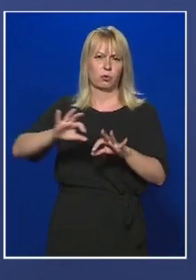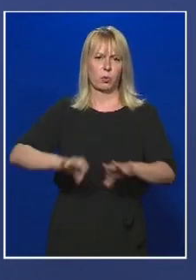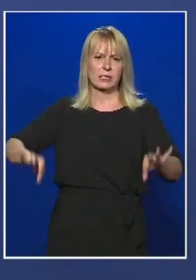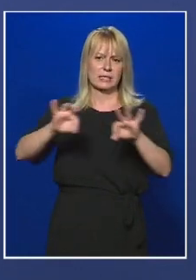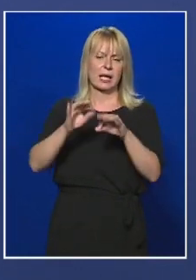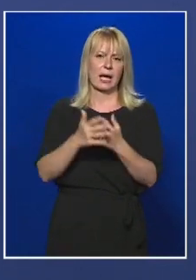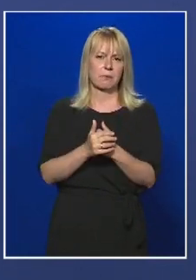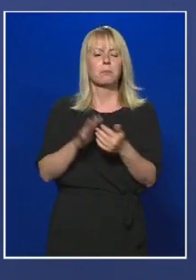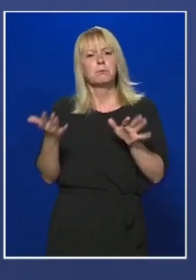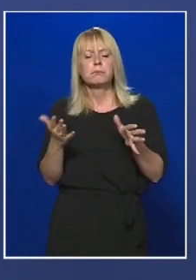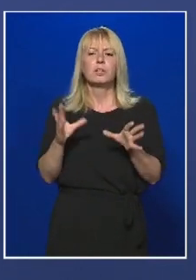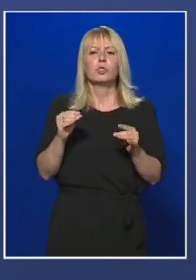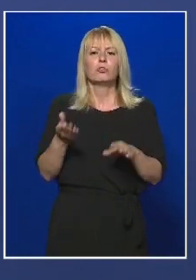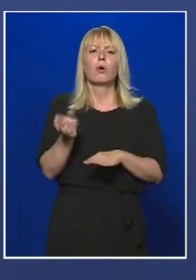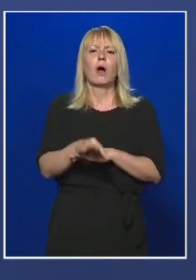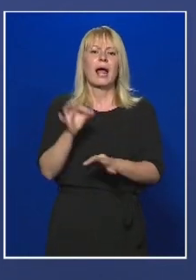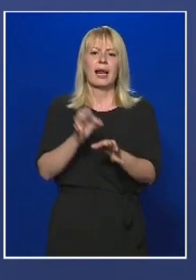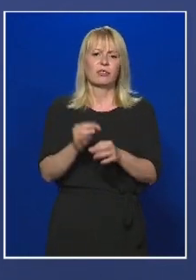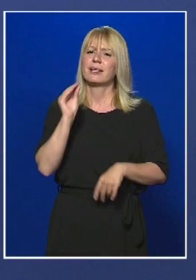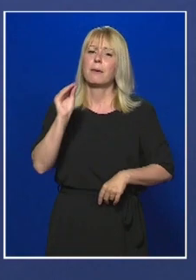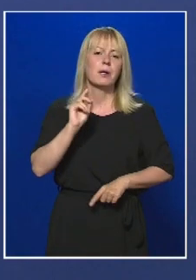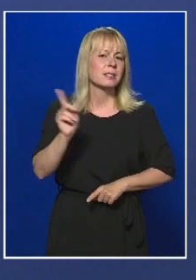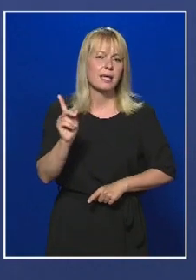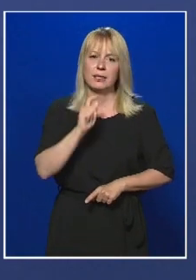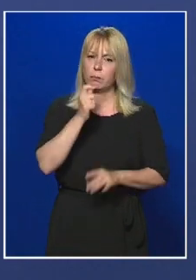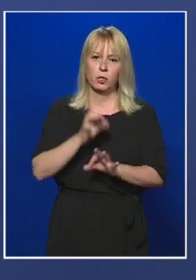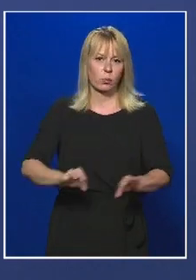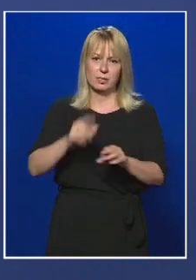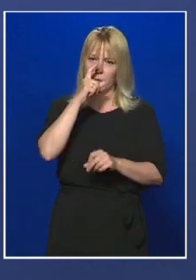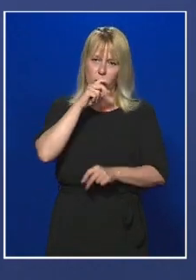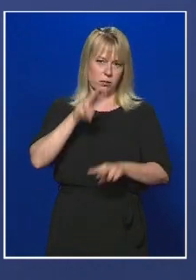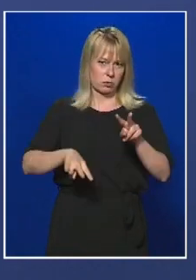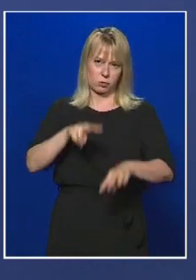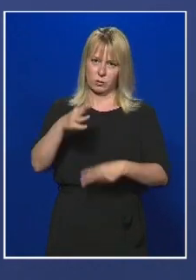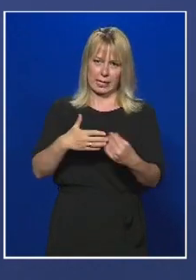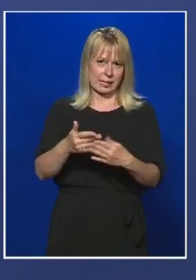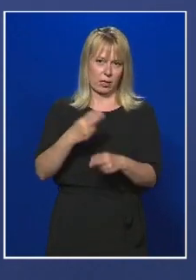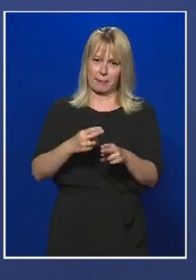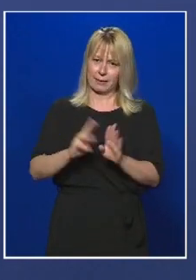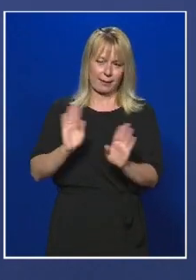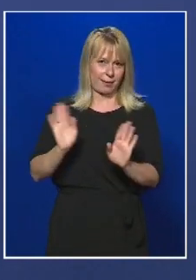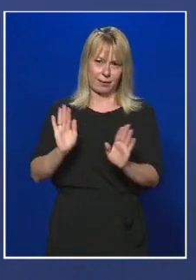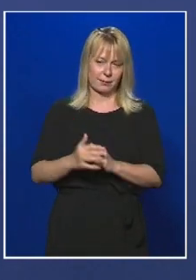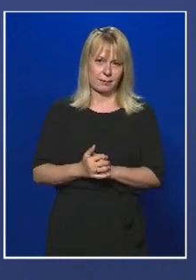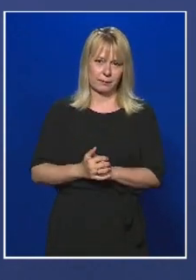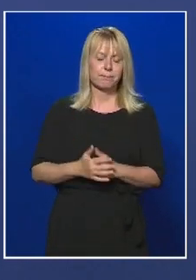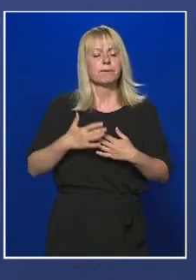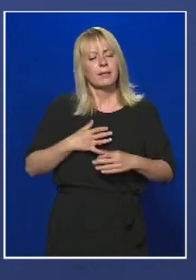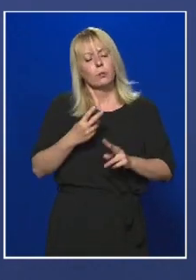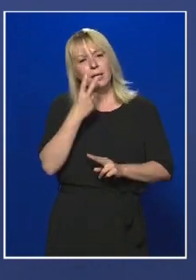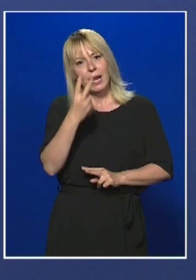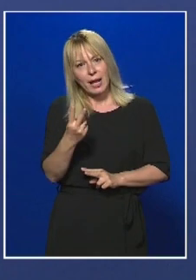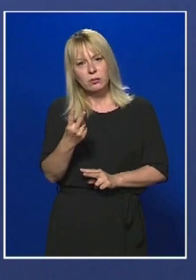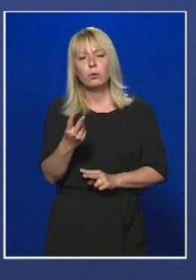aránylag sok a haláleset, nem azt jelenti, hogy Magyarországon rosszul látják el a betegeket. Nekem úgy tűnik, hogy a